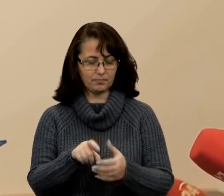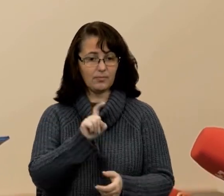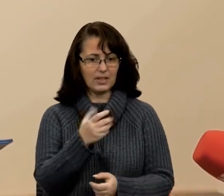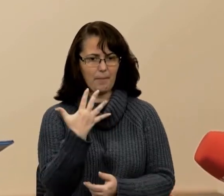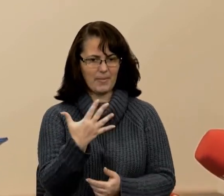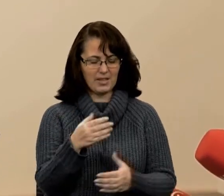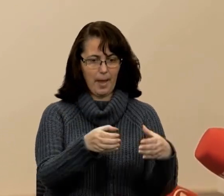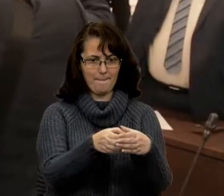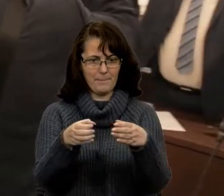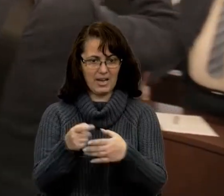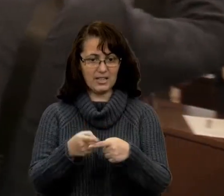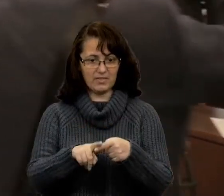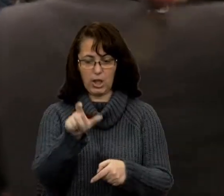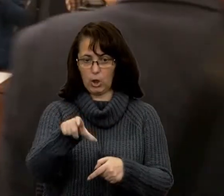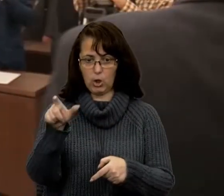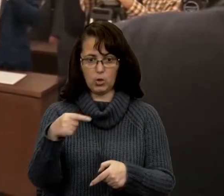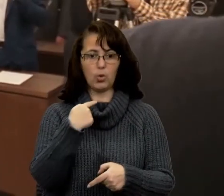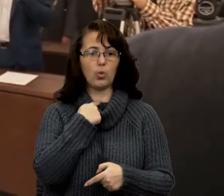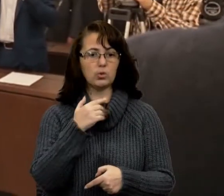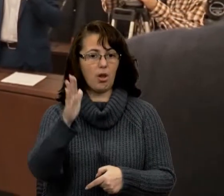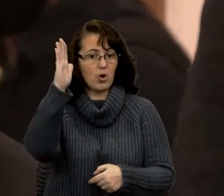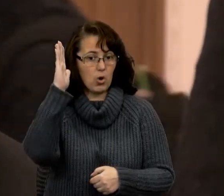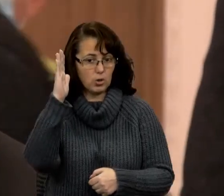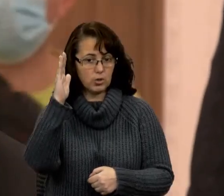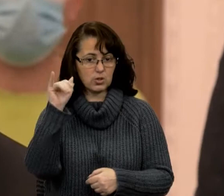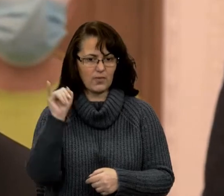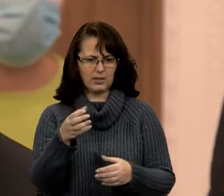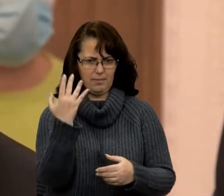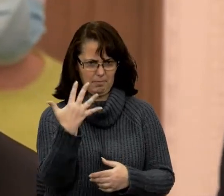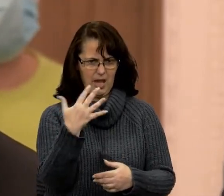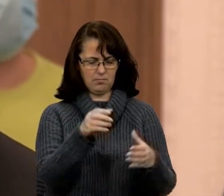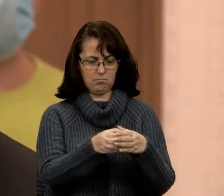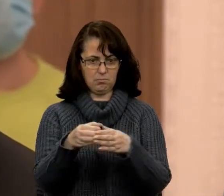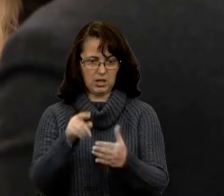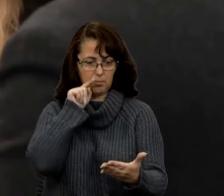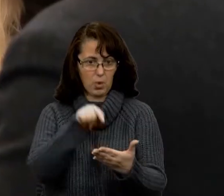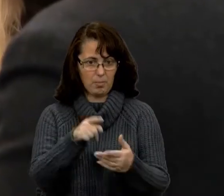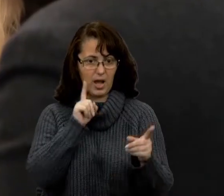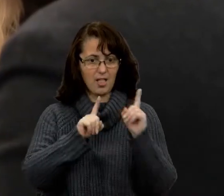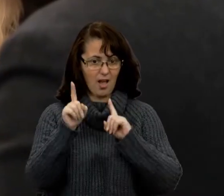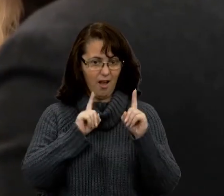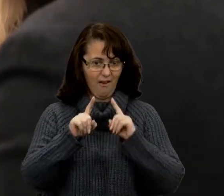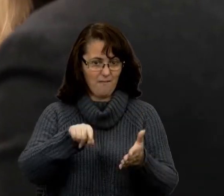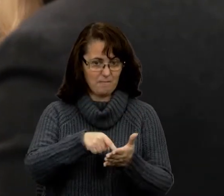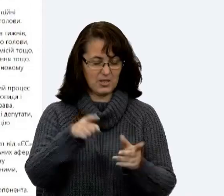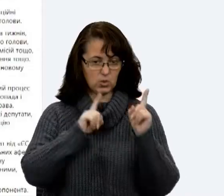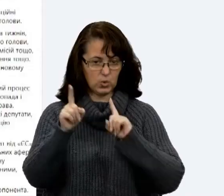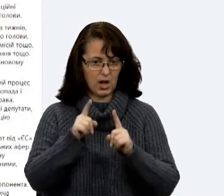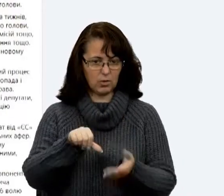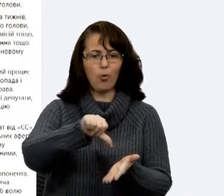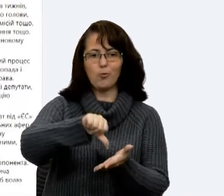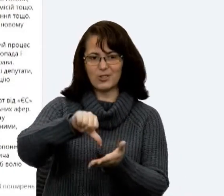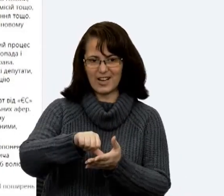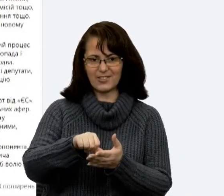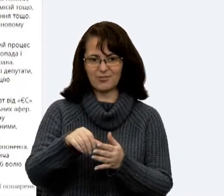партій, за які виборці віддали свої голоси, вони потрапили. До складу міськради на засіданні були лише три. Андрій